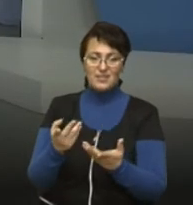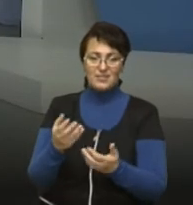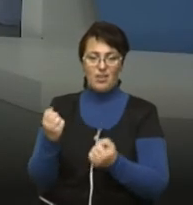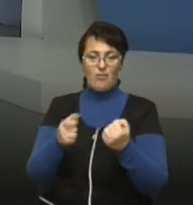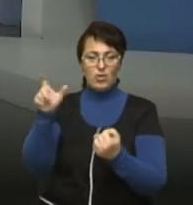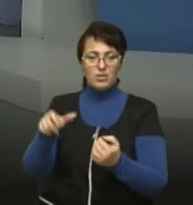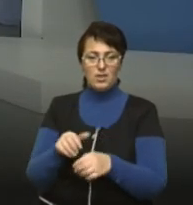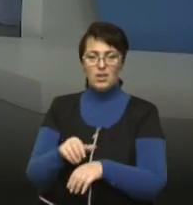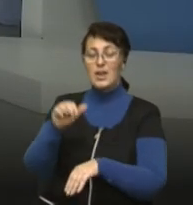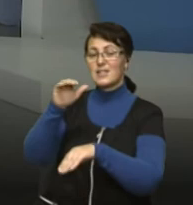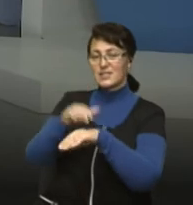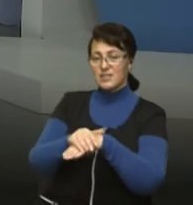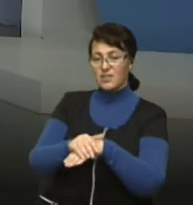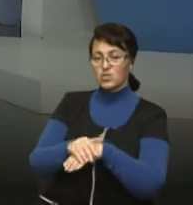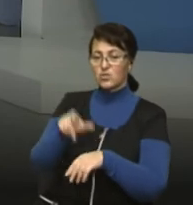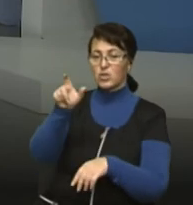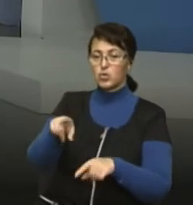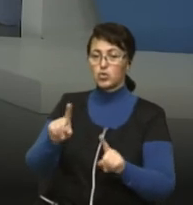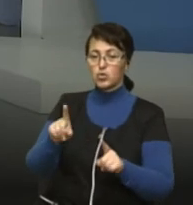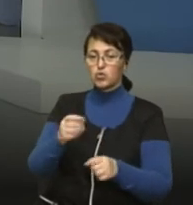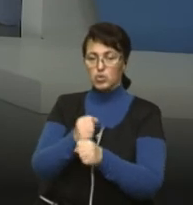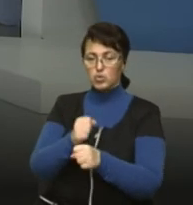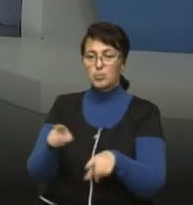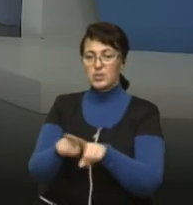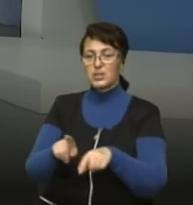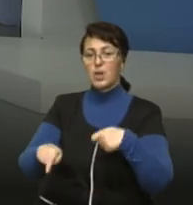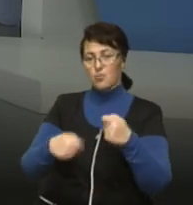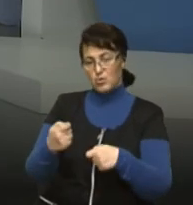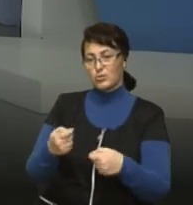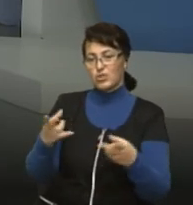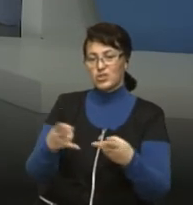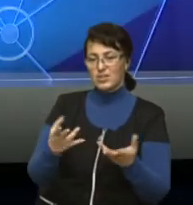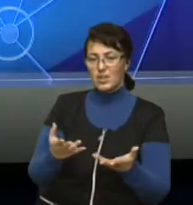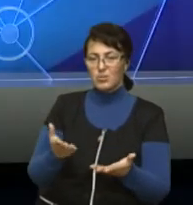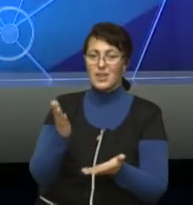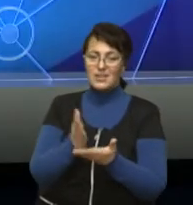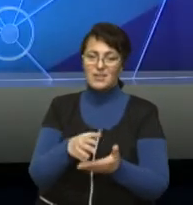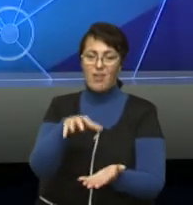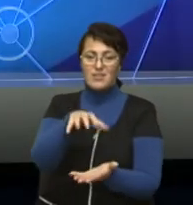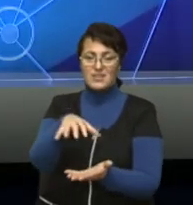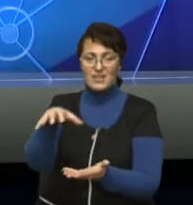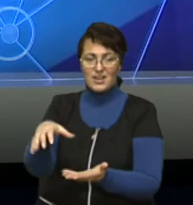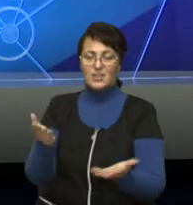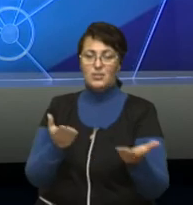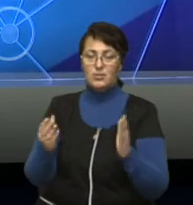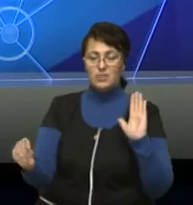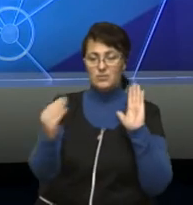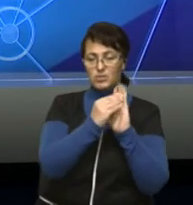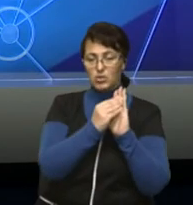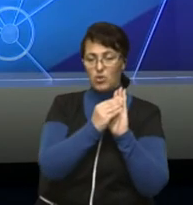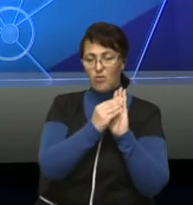Зафіксувати особу, яка скоїла таке правопорушення. Ми розуміємо, що є ділянки доріг, де встановлені дорожні знаки,